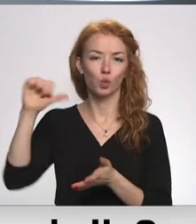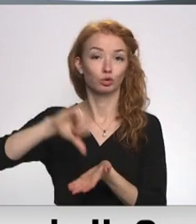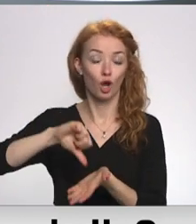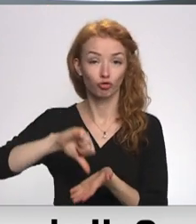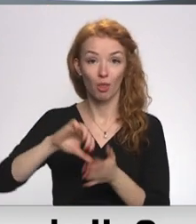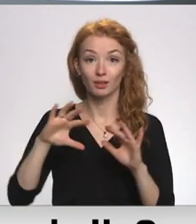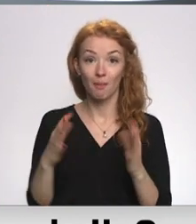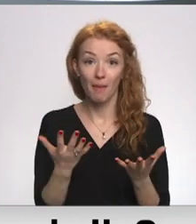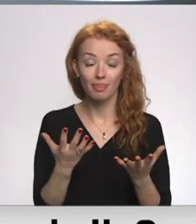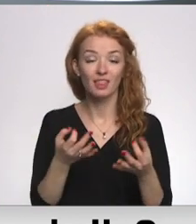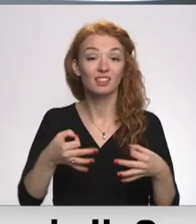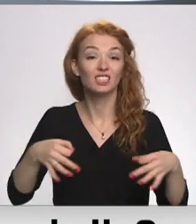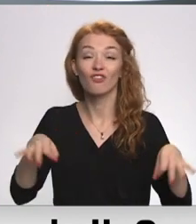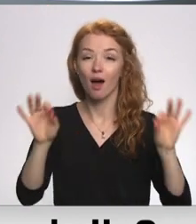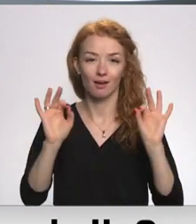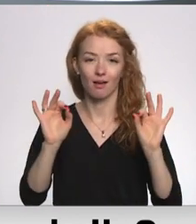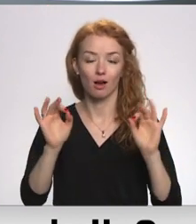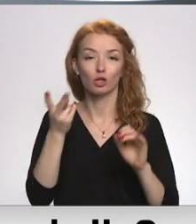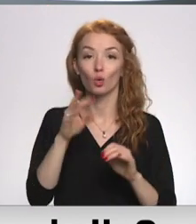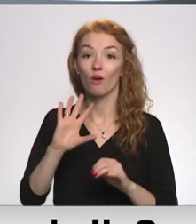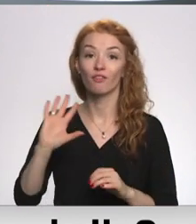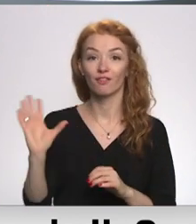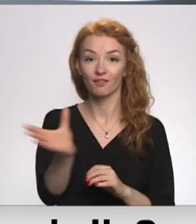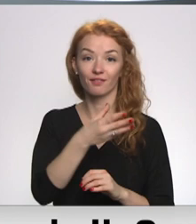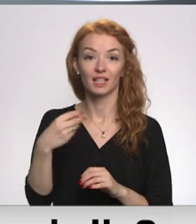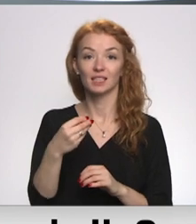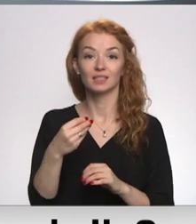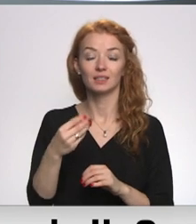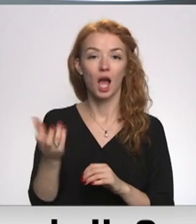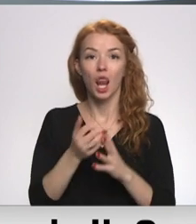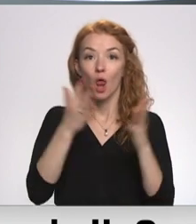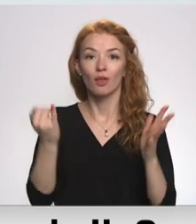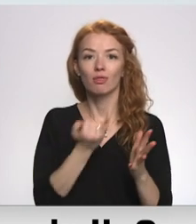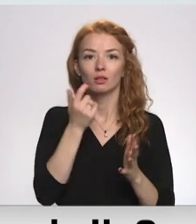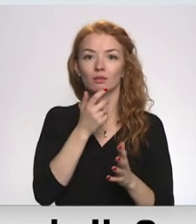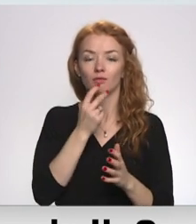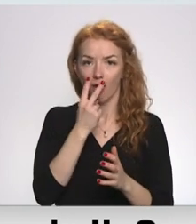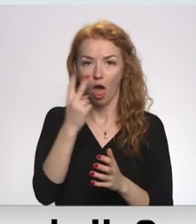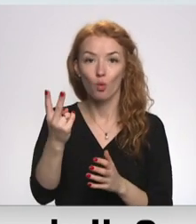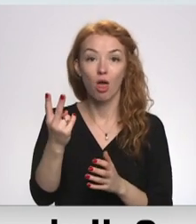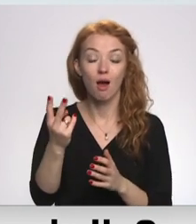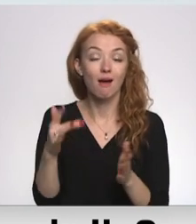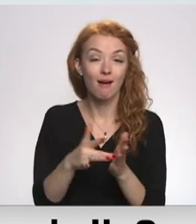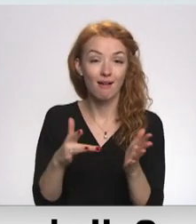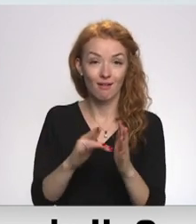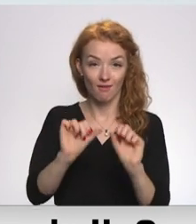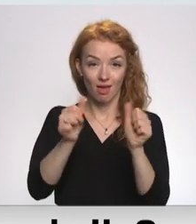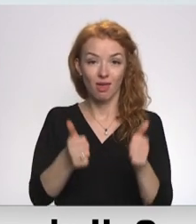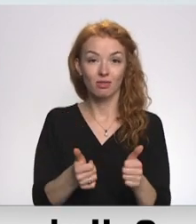bet tas, kas, manuprāt, bija būtiskākais, ko visi ar vislielāko interesi skatījās, kādā veidā tiks